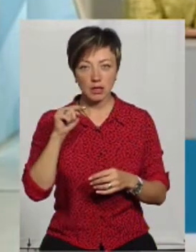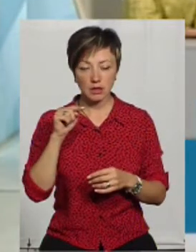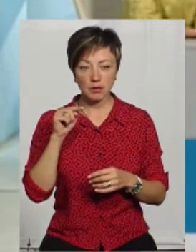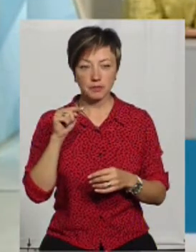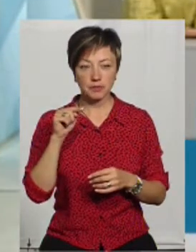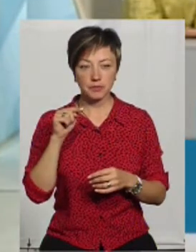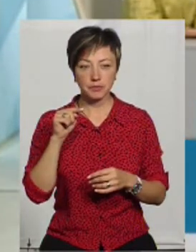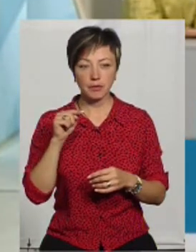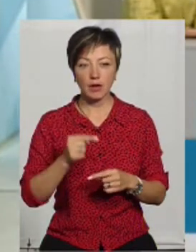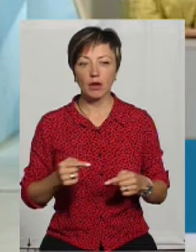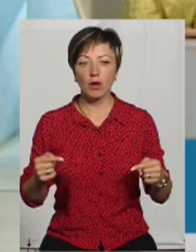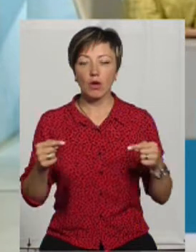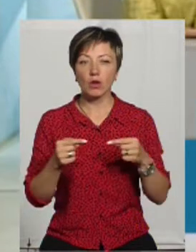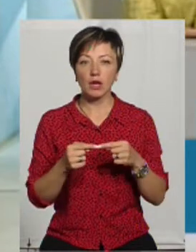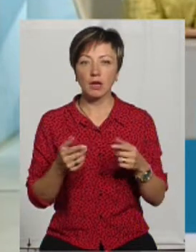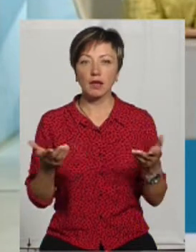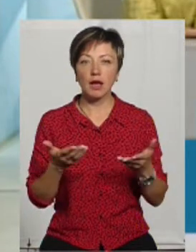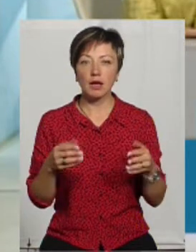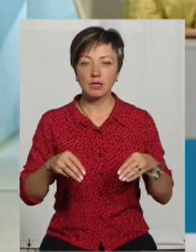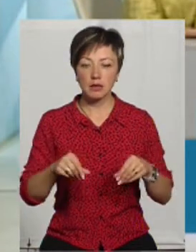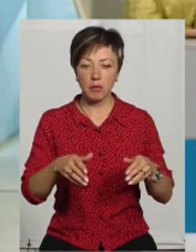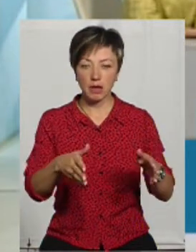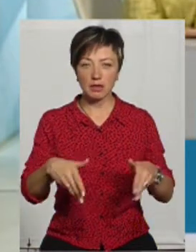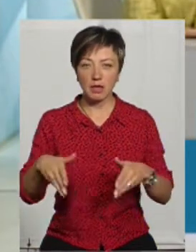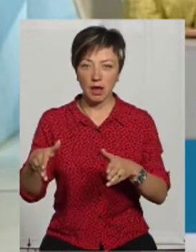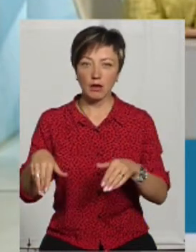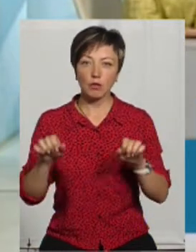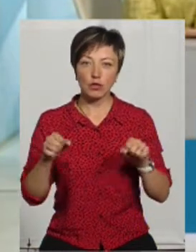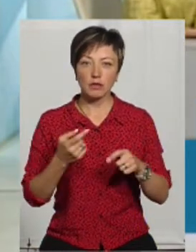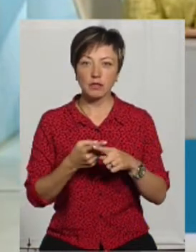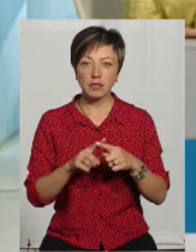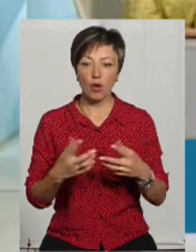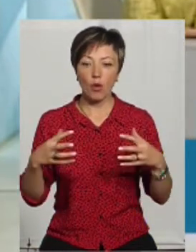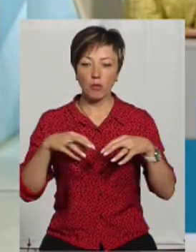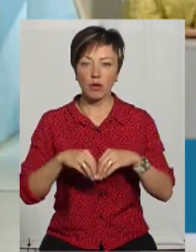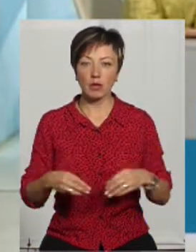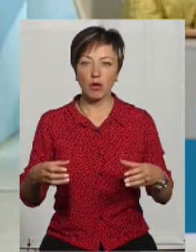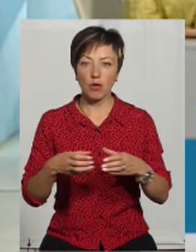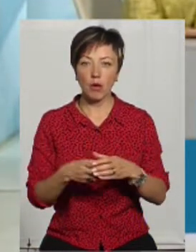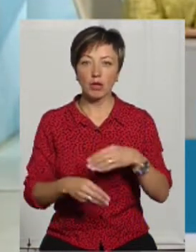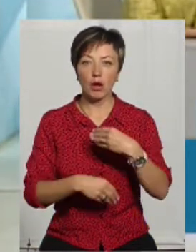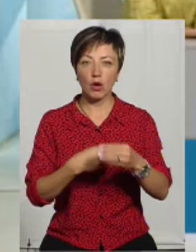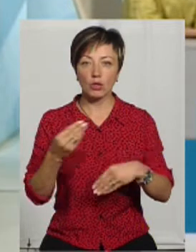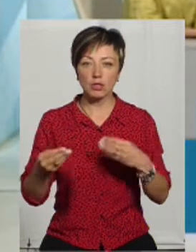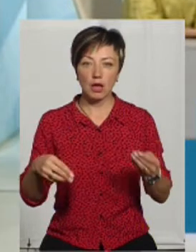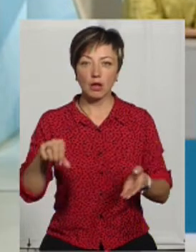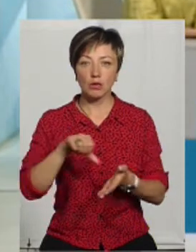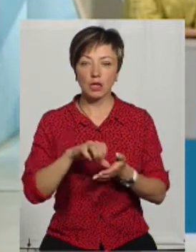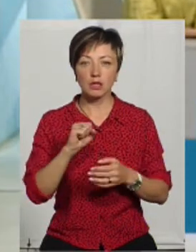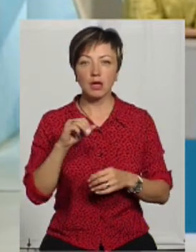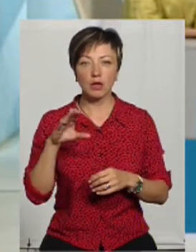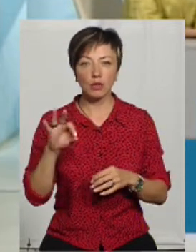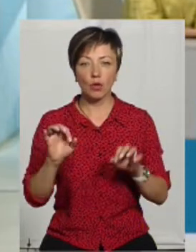конкретно, які земельні ділянки. Можливо, це об'єдна територіальна громада роздала учасникам АТО.